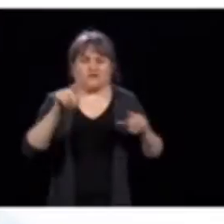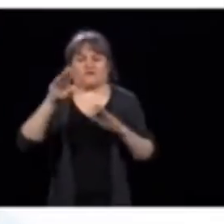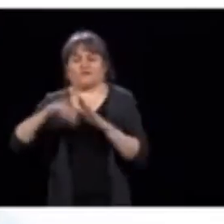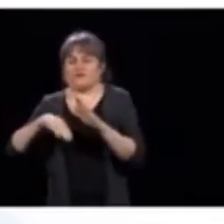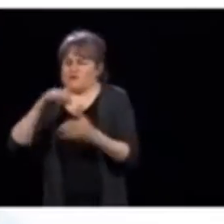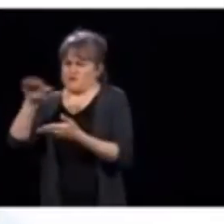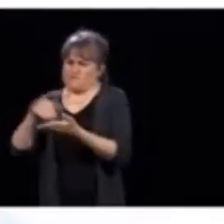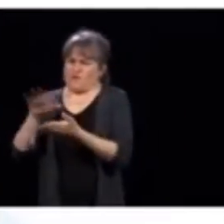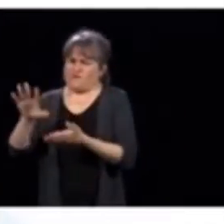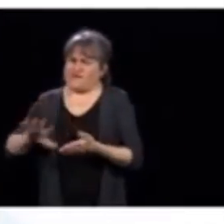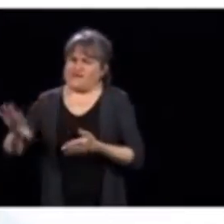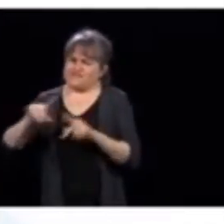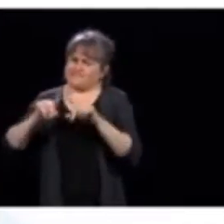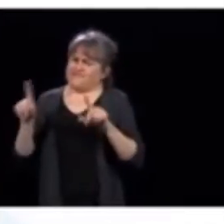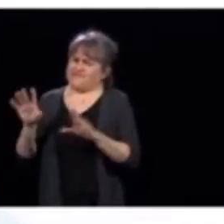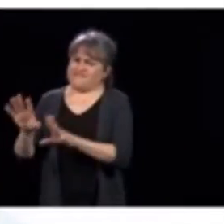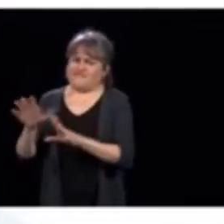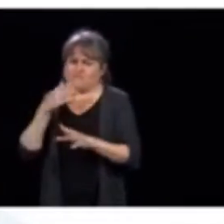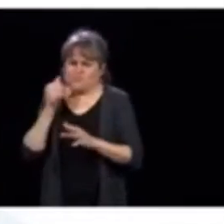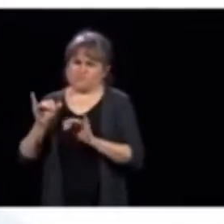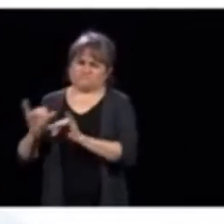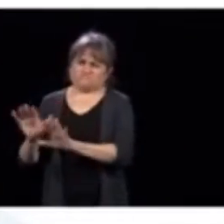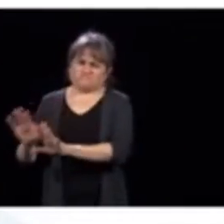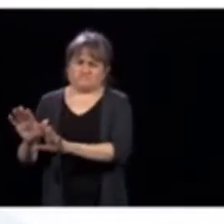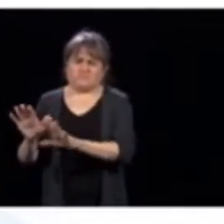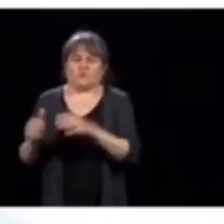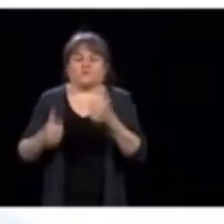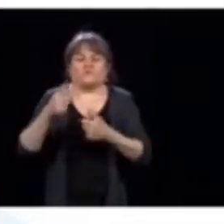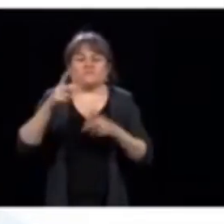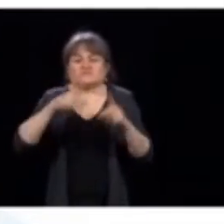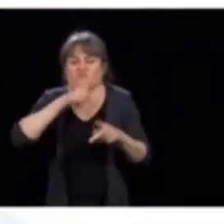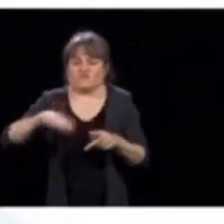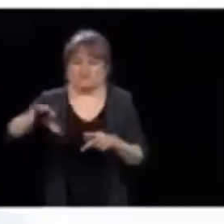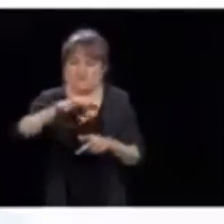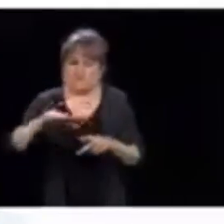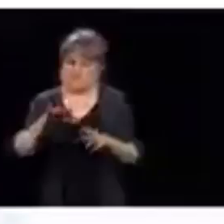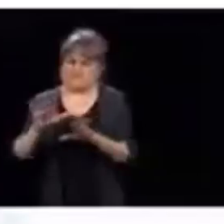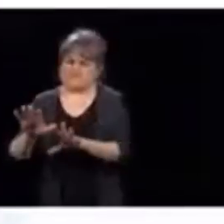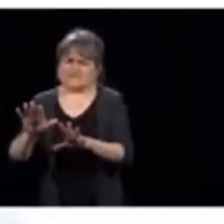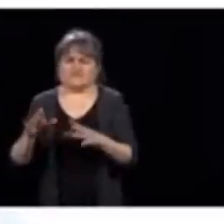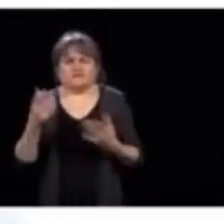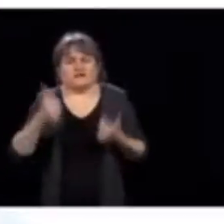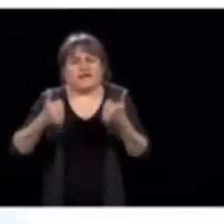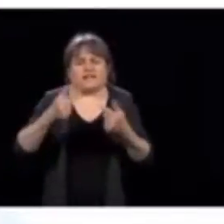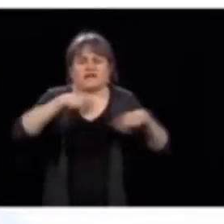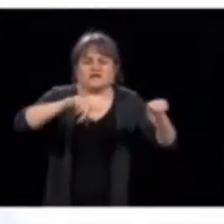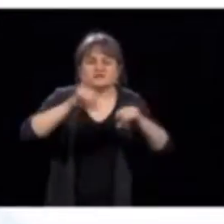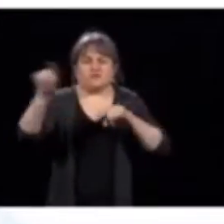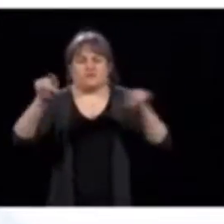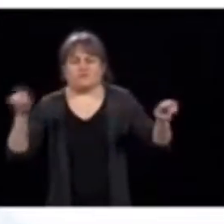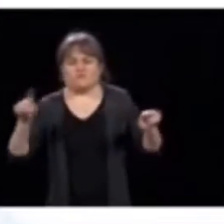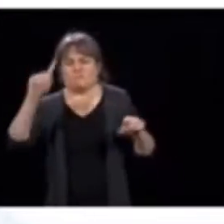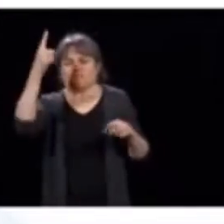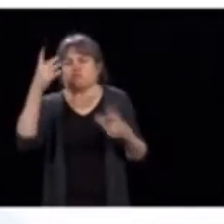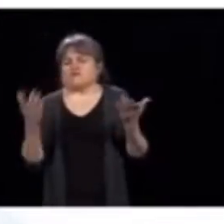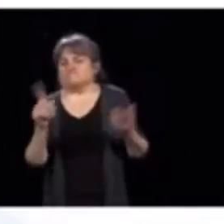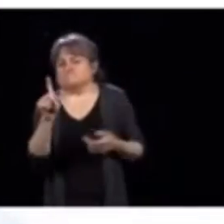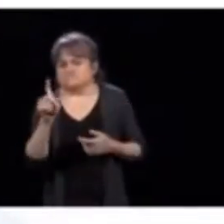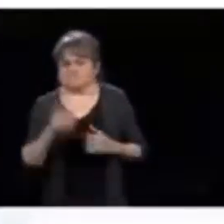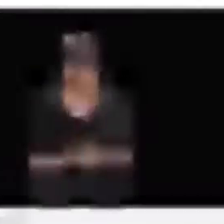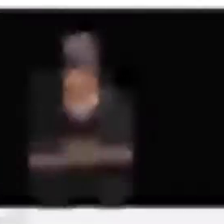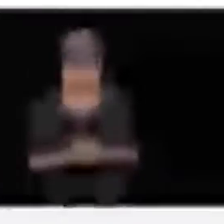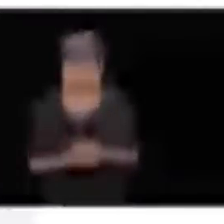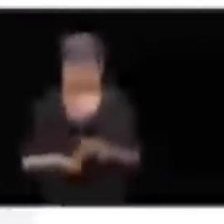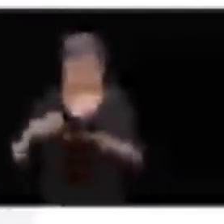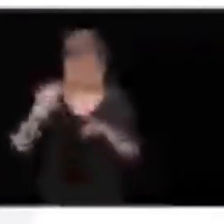touche principalement Montréal et surtout les résidences pour aînés? Donc, et quelles régions pourraient ouvrir en premier? Ça fait partie des scénarios qui sont